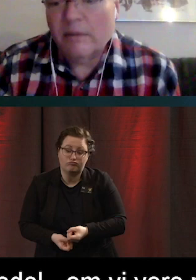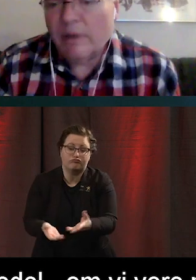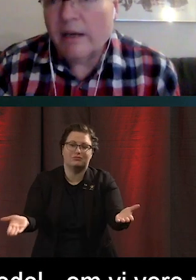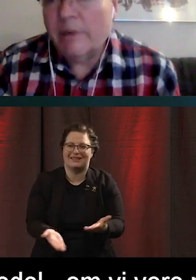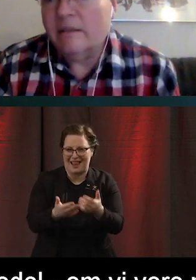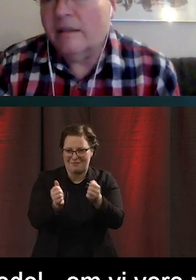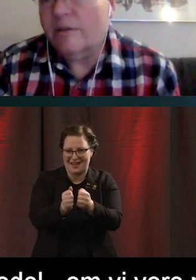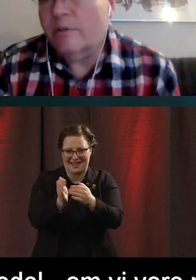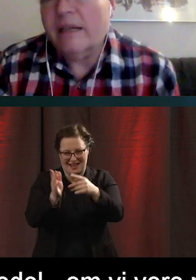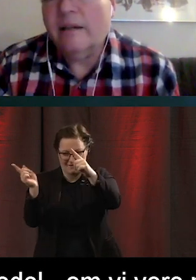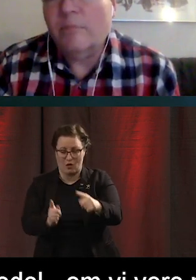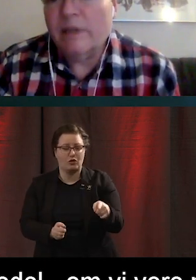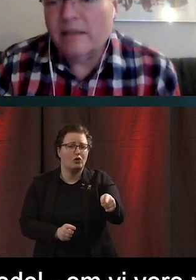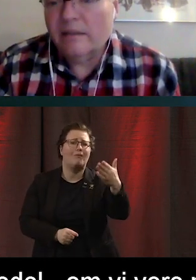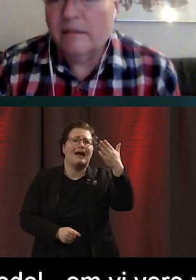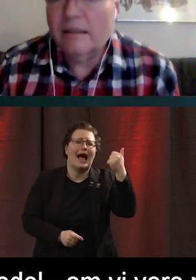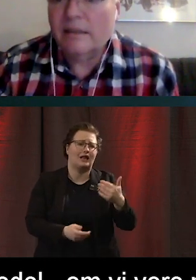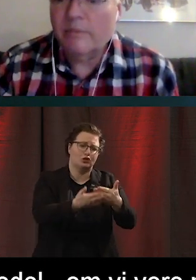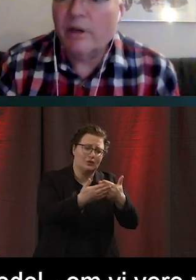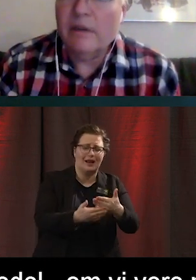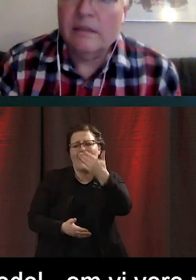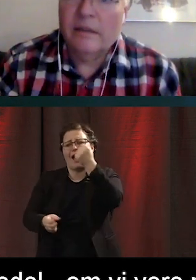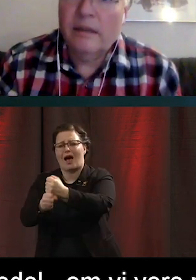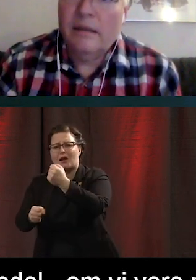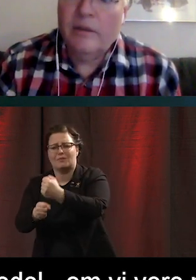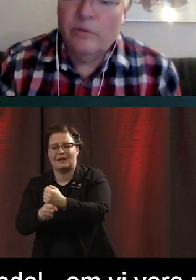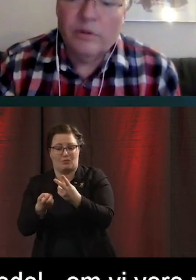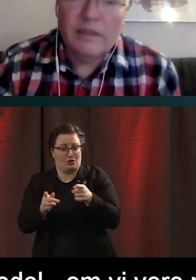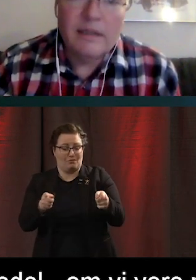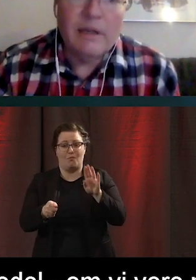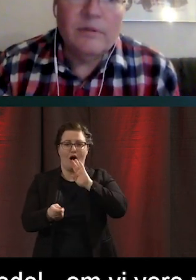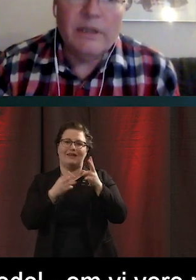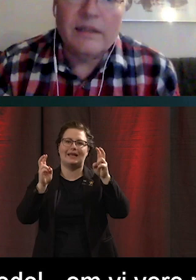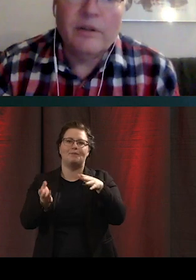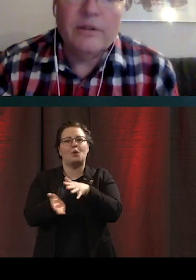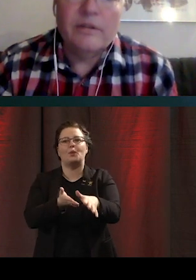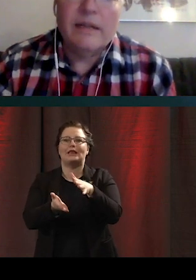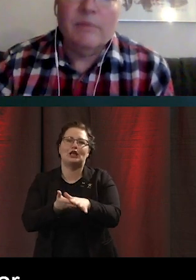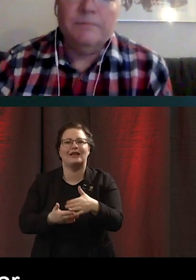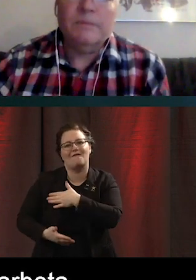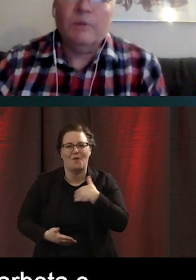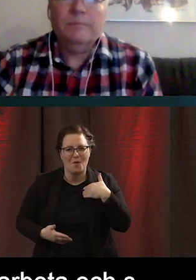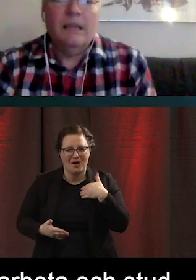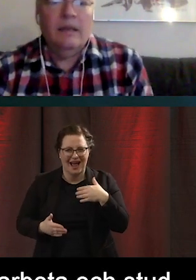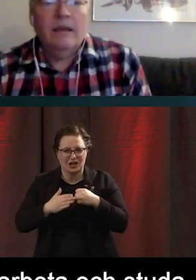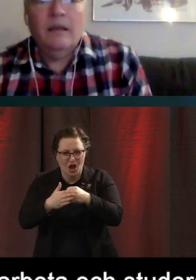till exempel arbeta eller studera. på det sättet inte behöva utnyttja samhällets olika stödsystem.